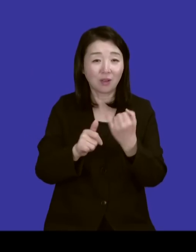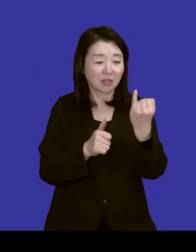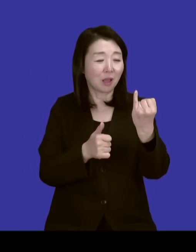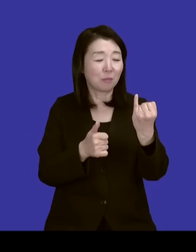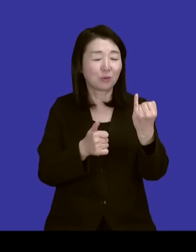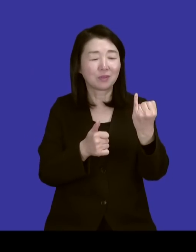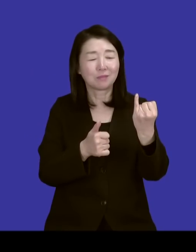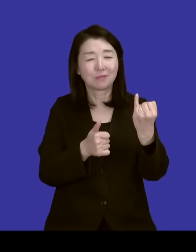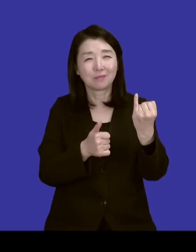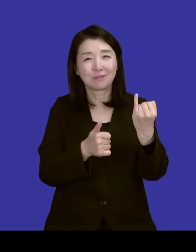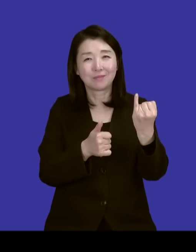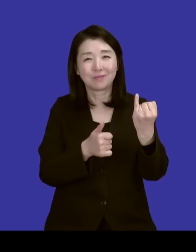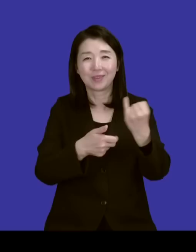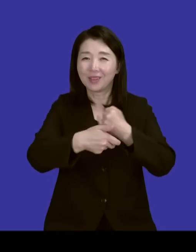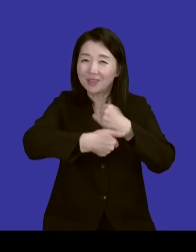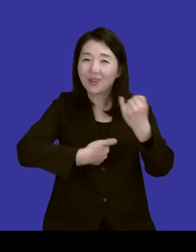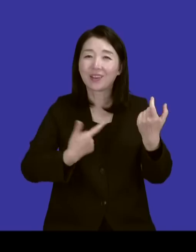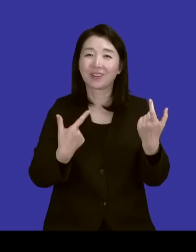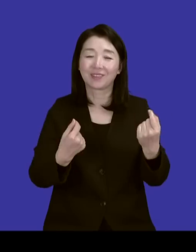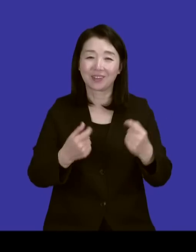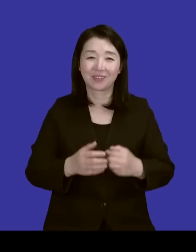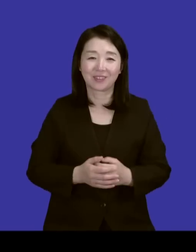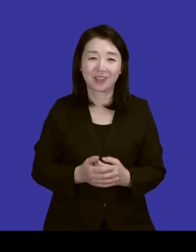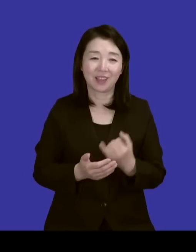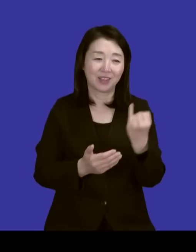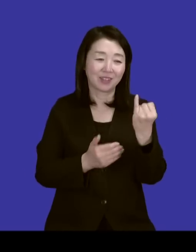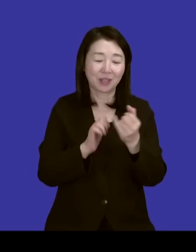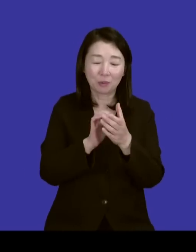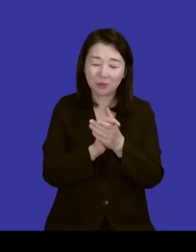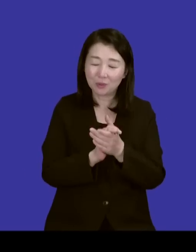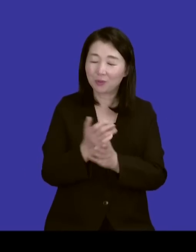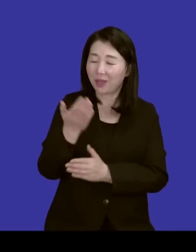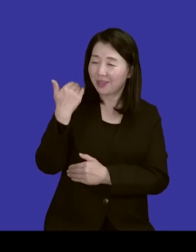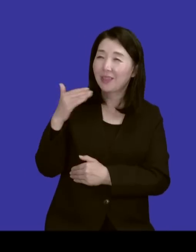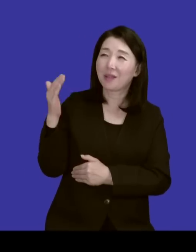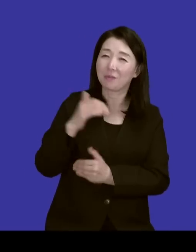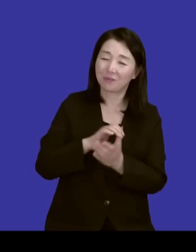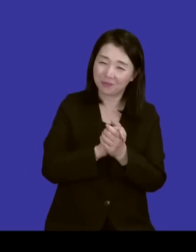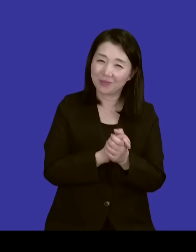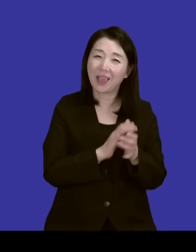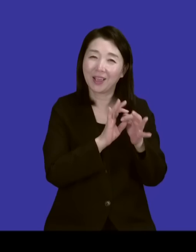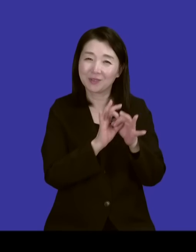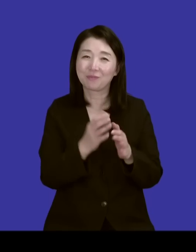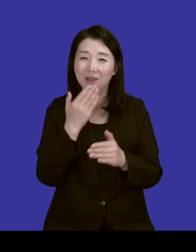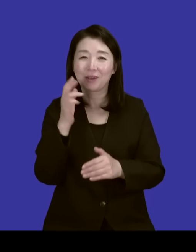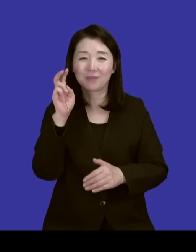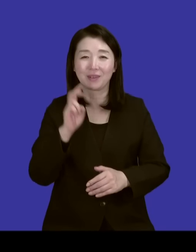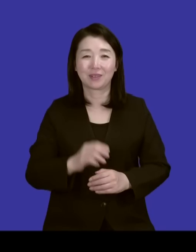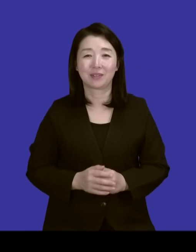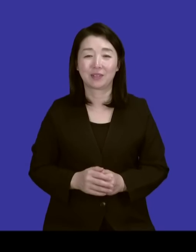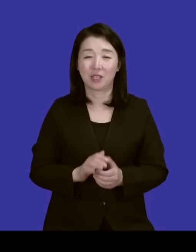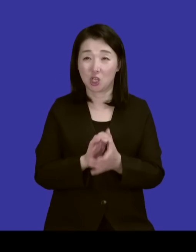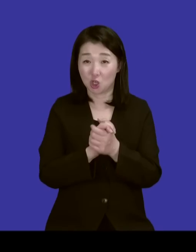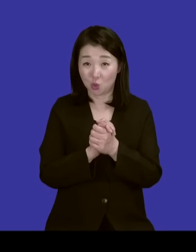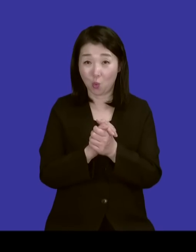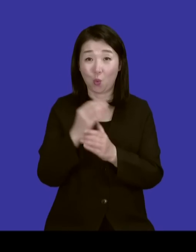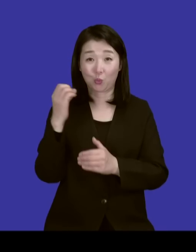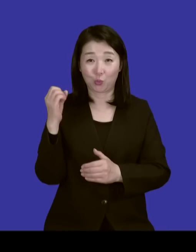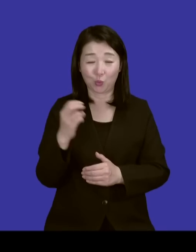같다는 생각이 들거든요. 그렇죠. 사모님 기도가 굉장히 오래전부터 쌓였을 것 같아요. 기도뿐만 아니라